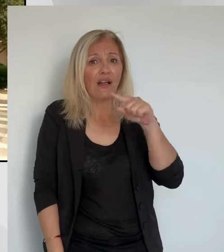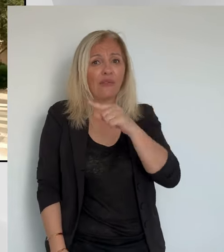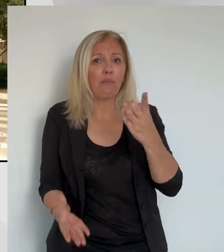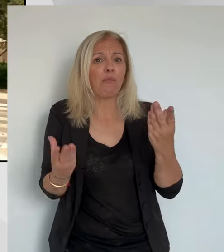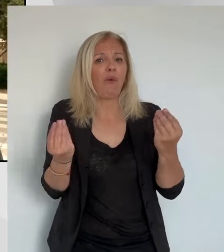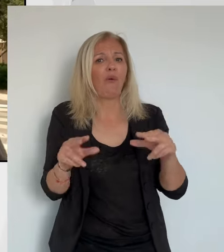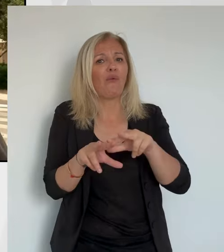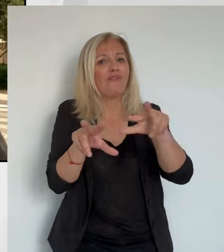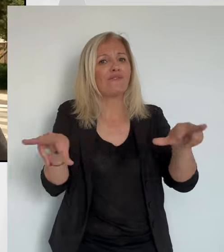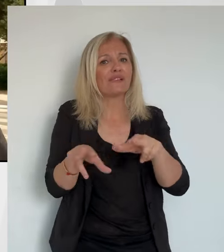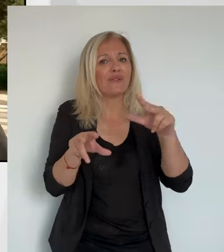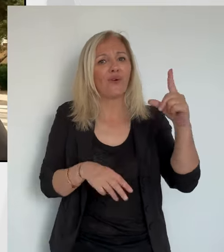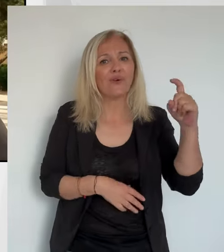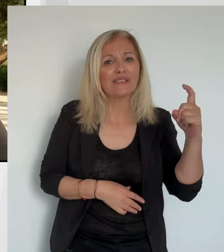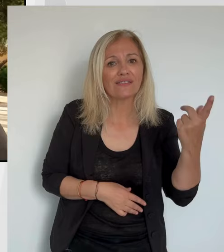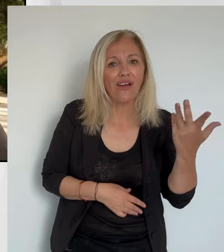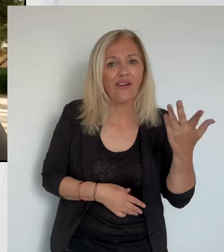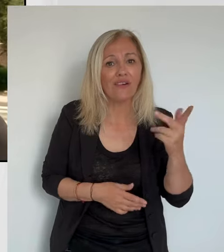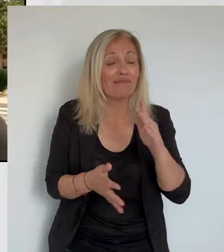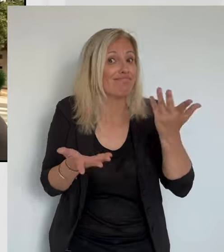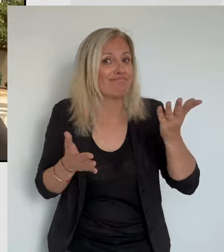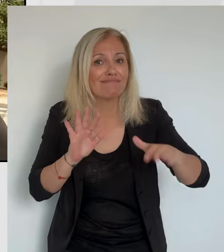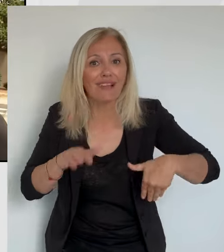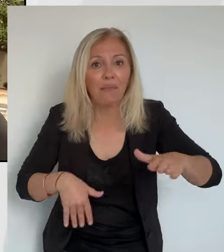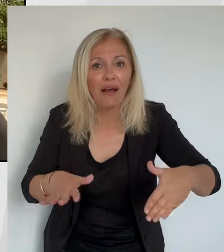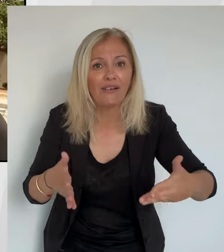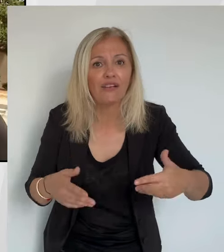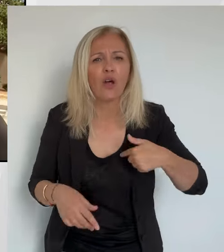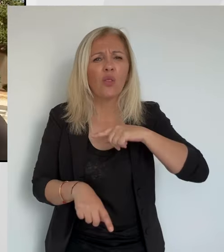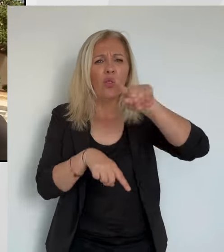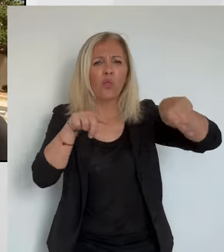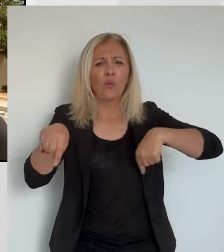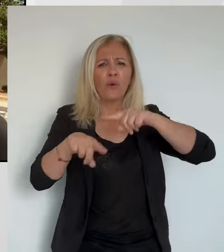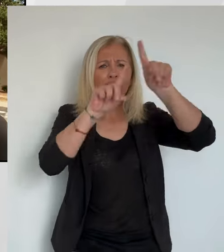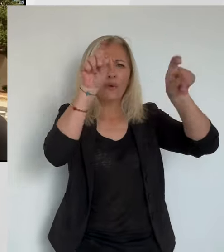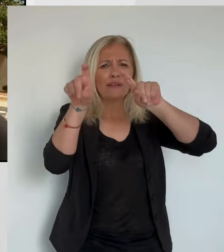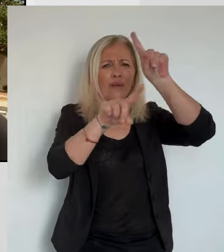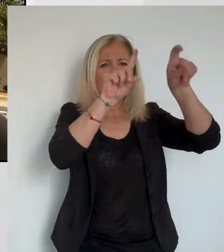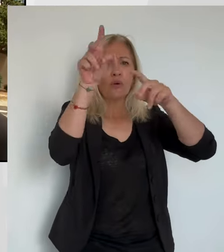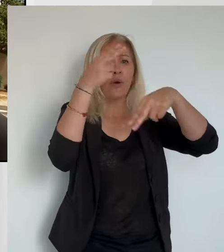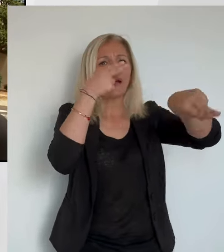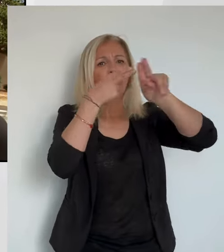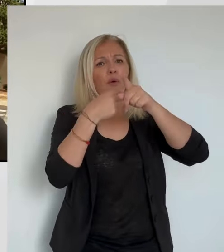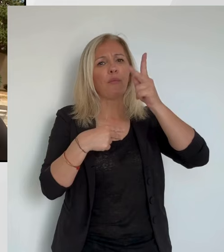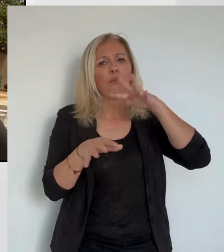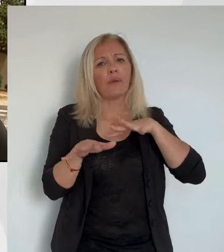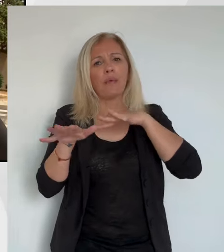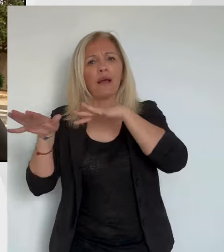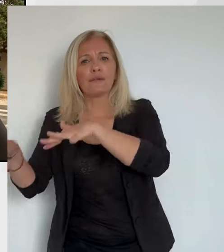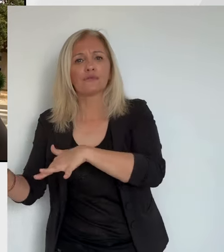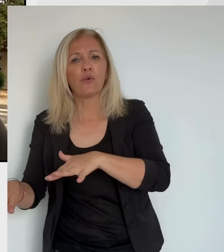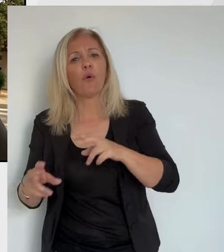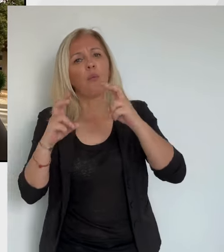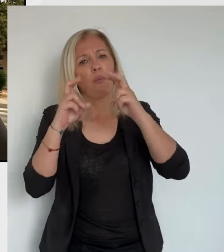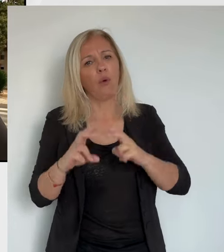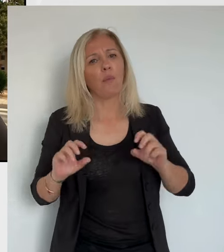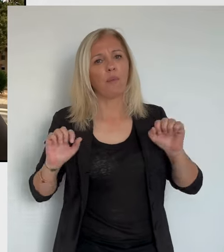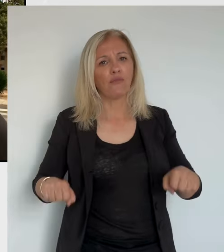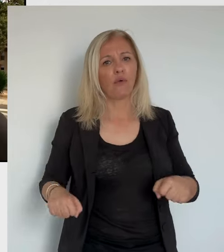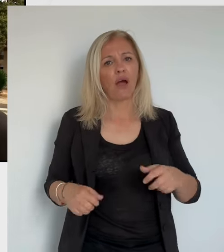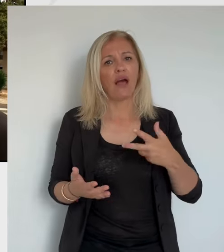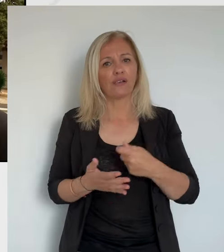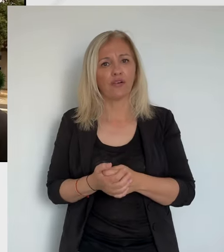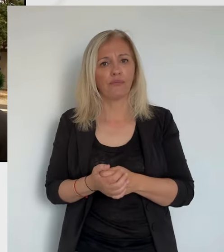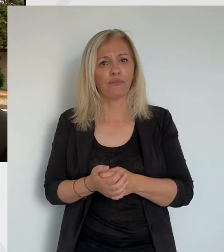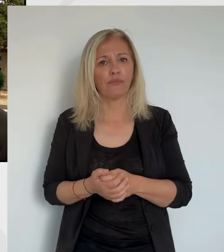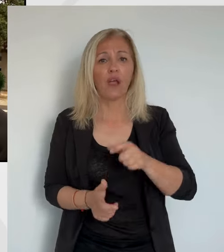C'est en partie grâce à TikTok aussi, parce qu'il en a profité. Justement, les jeunes se trouvent sur TikTok et le meilleur moyen pour